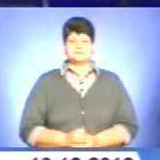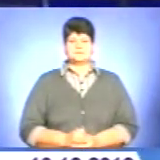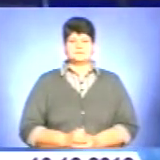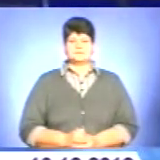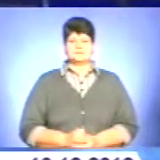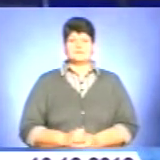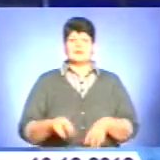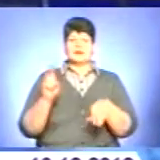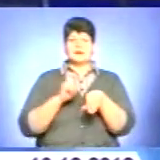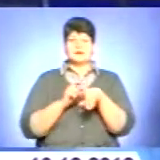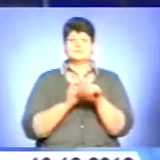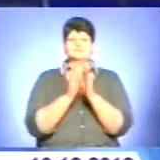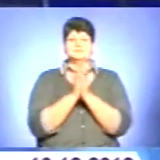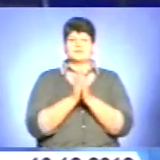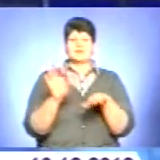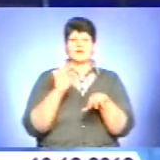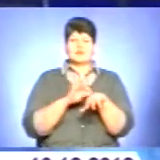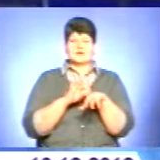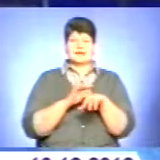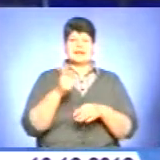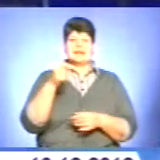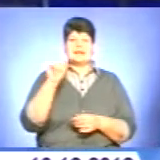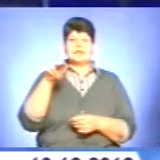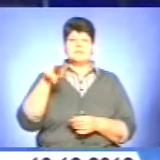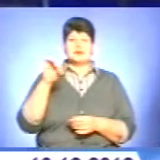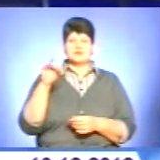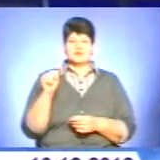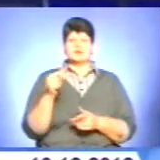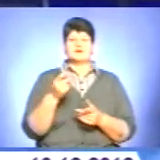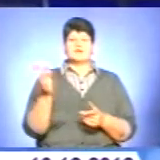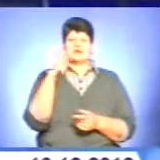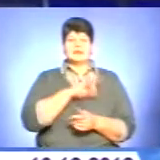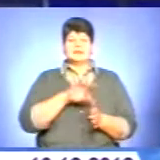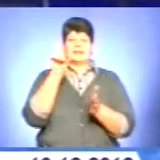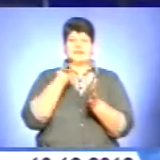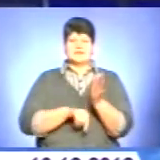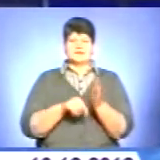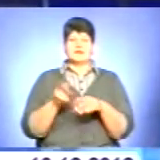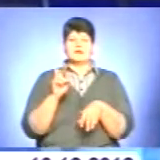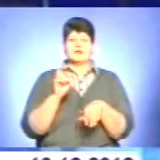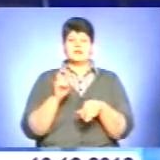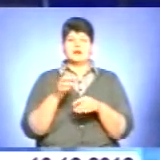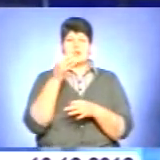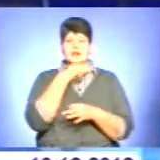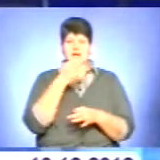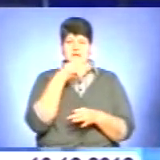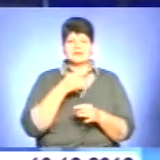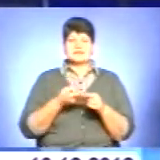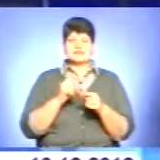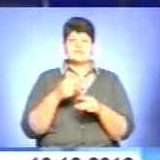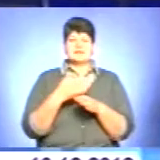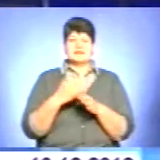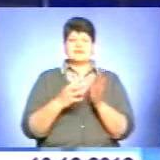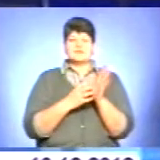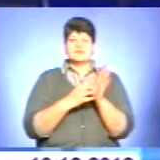Лікарі закликають хворих на гіпертонію скористатися програмою здешевлення ліків. На це в області виділено понад 900 тисяч